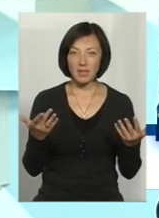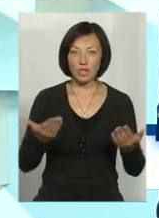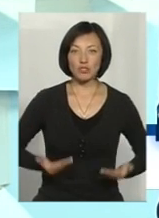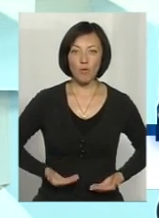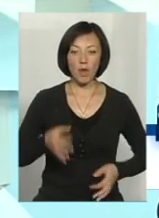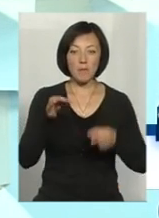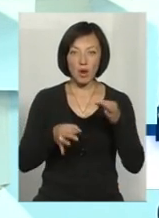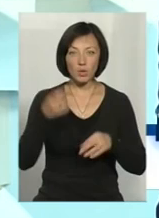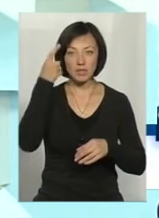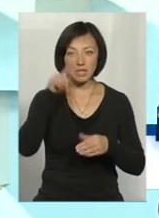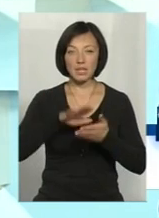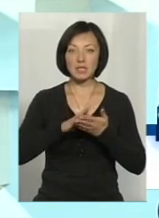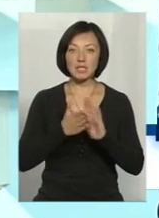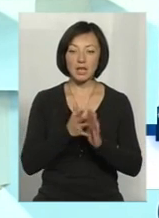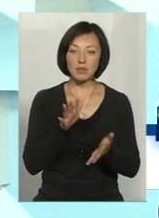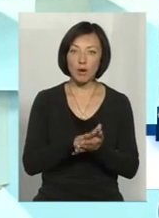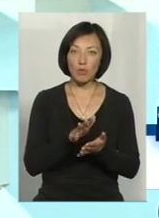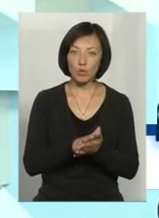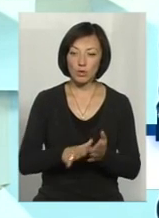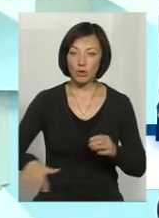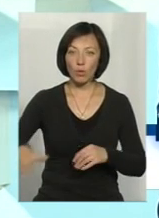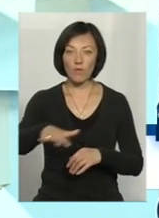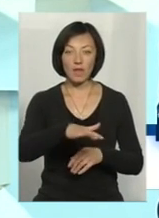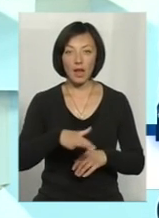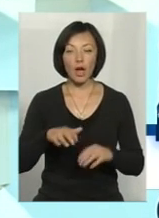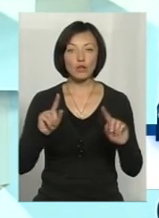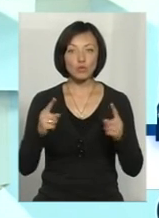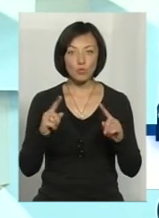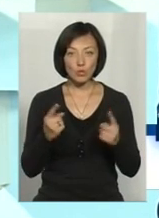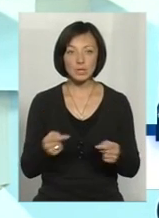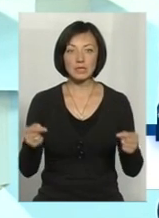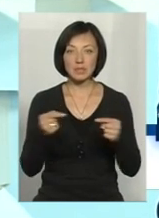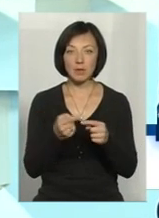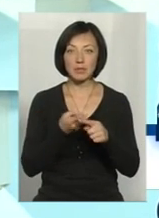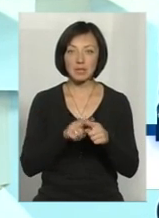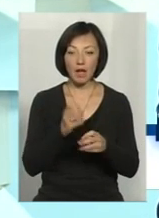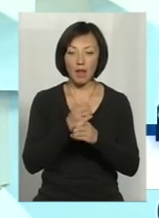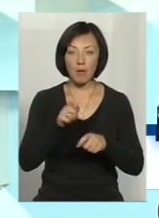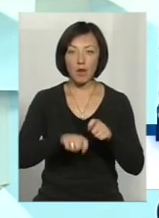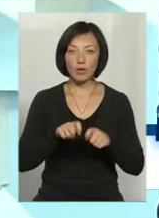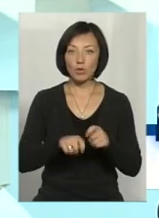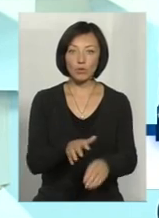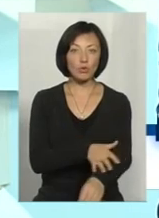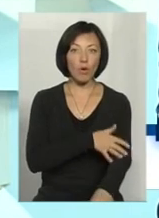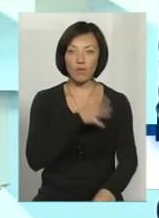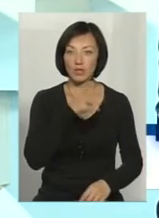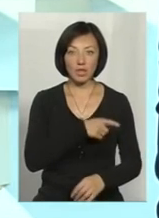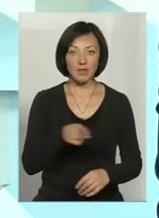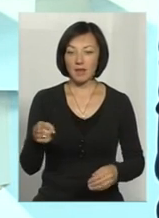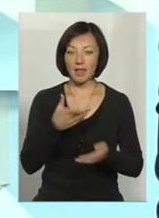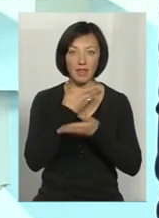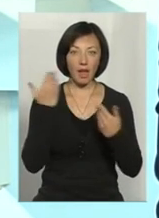знати стан забруднення довкілля в межах парку. Але чомусь саме ця лабораторія вже довгий час не атестована, і